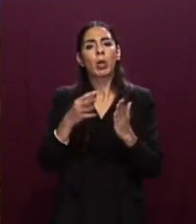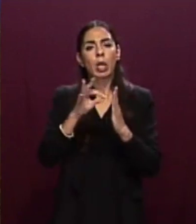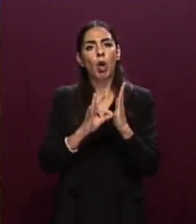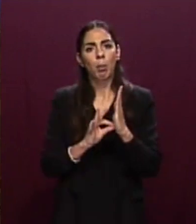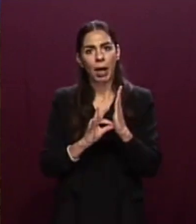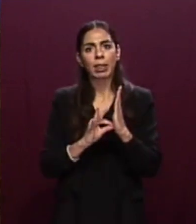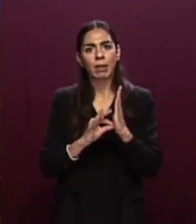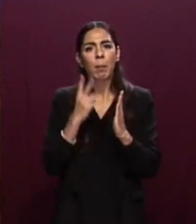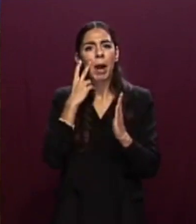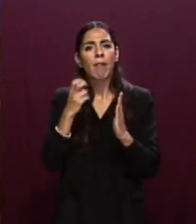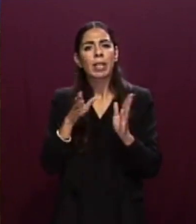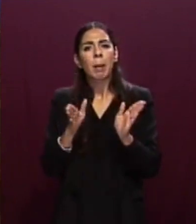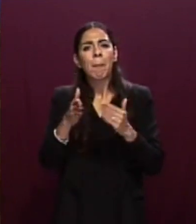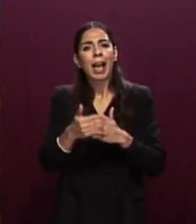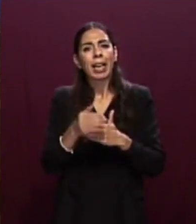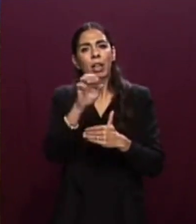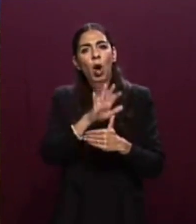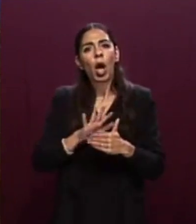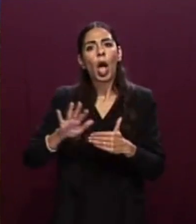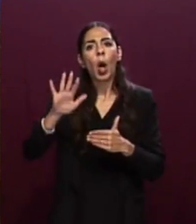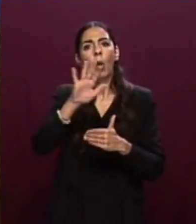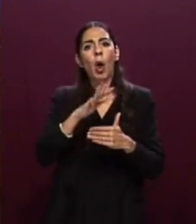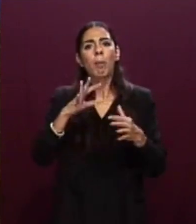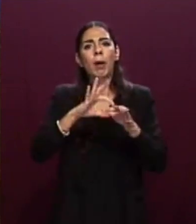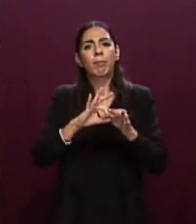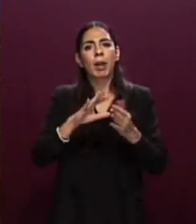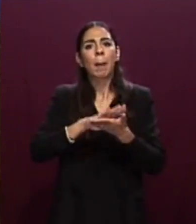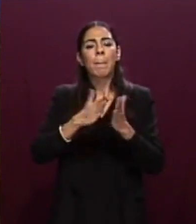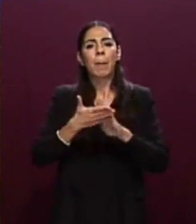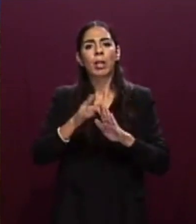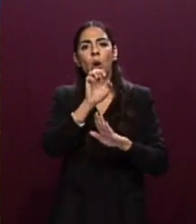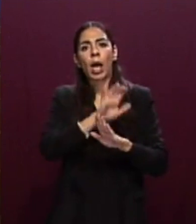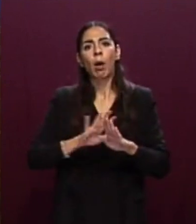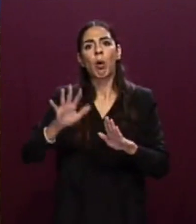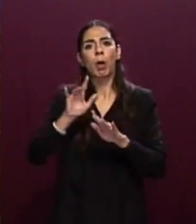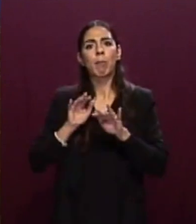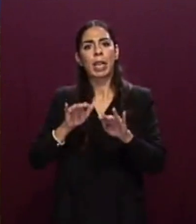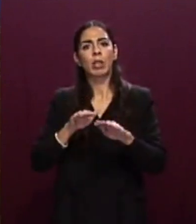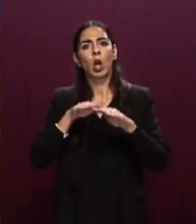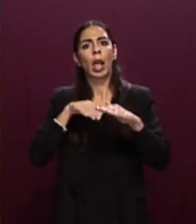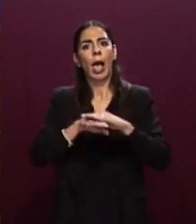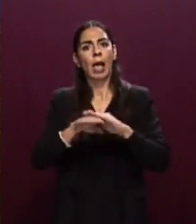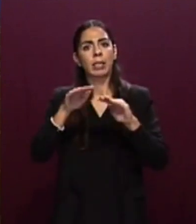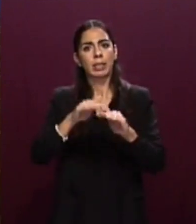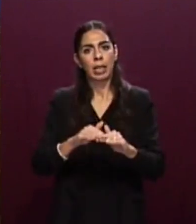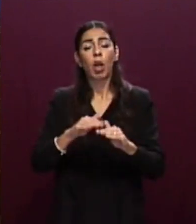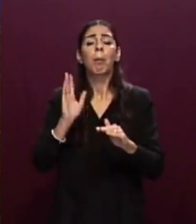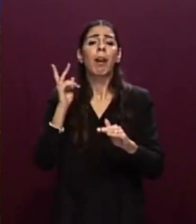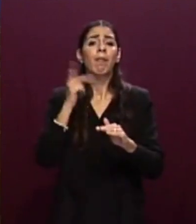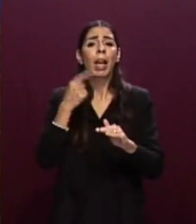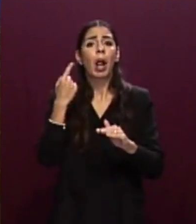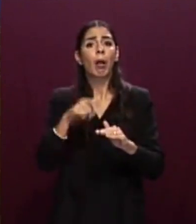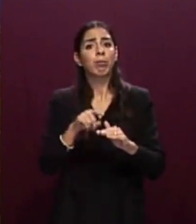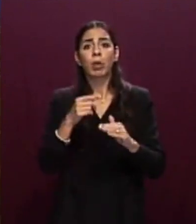unionali, noto come Patto europeo su migrazione e asilo, ma tale insieme di strumenti al momento non è soddisfacente. La già